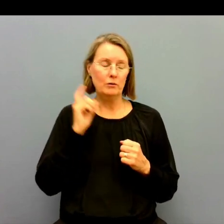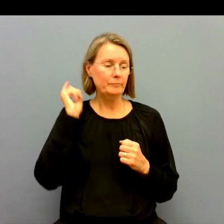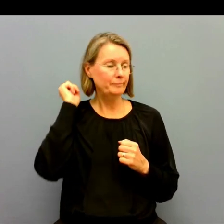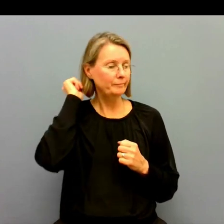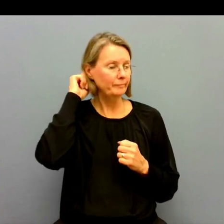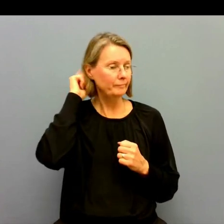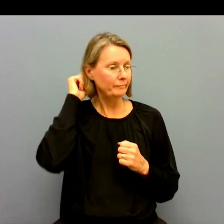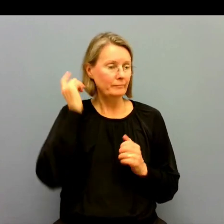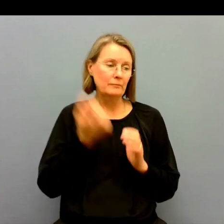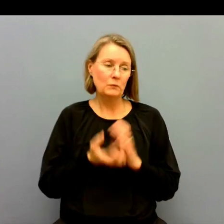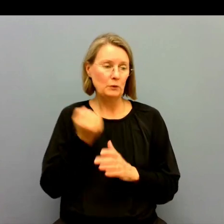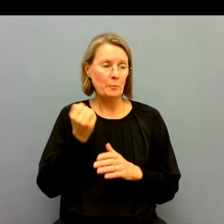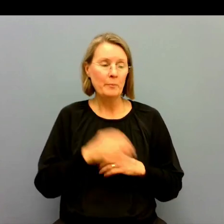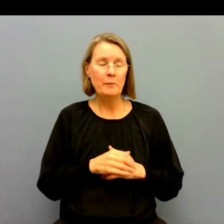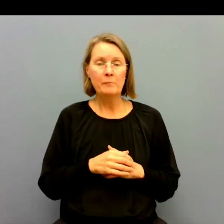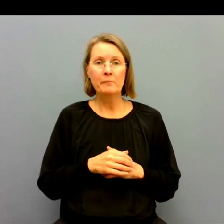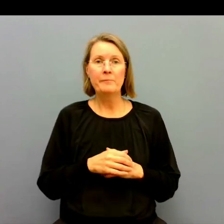sig.